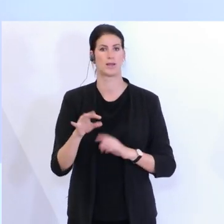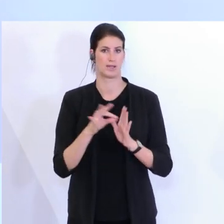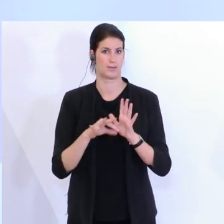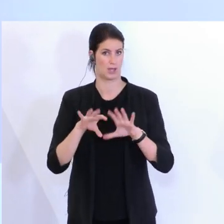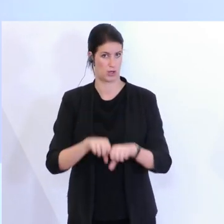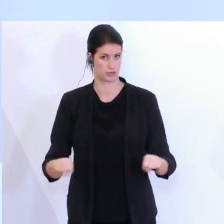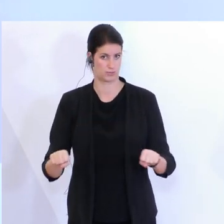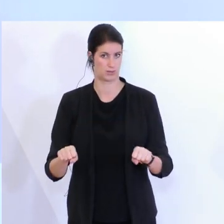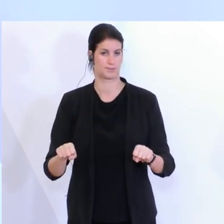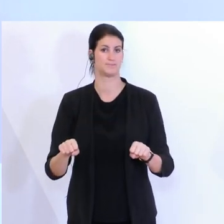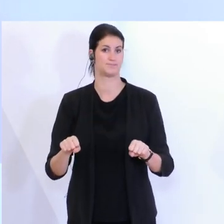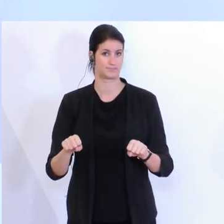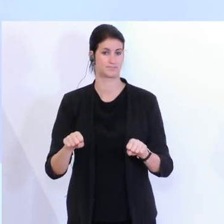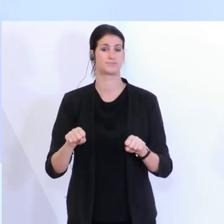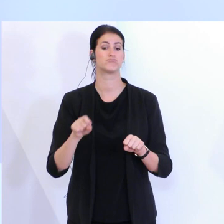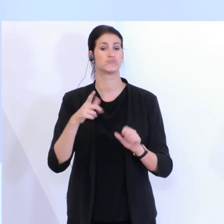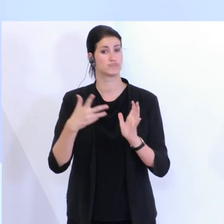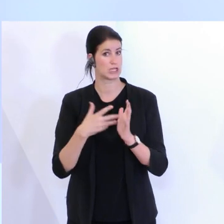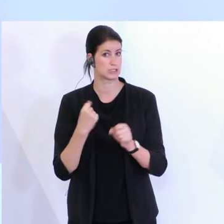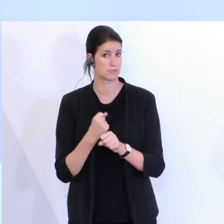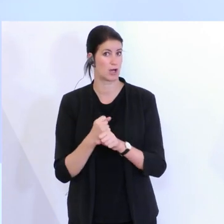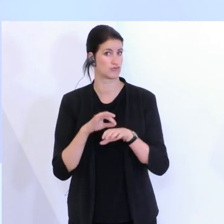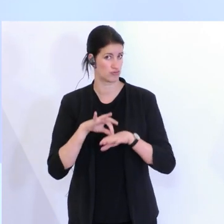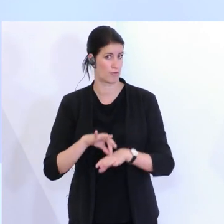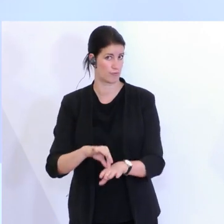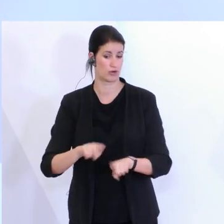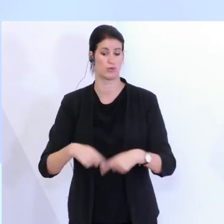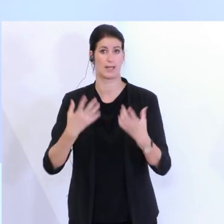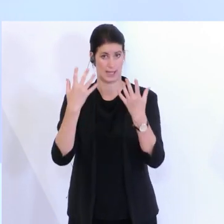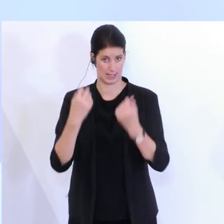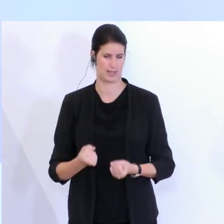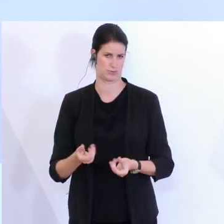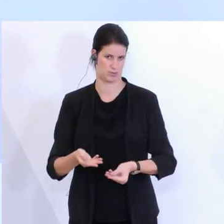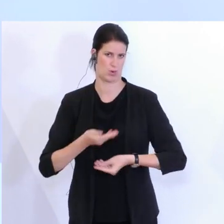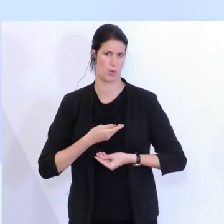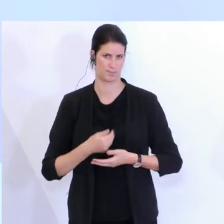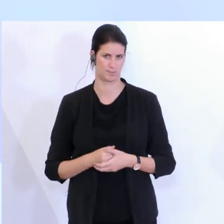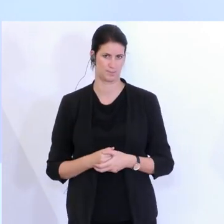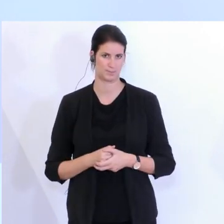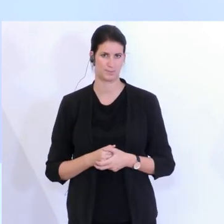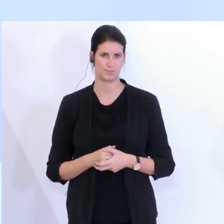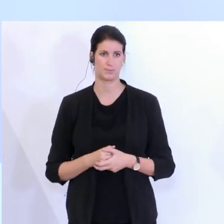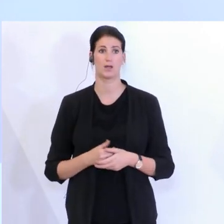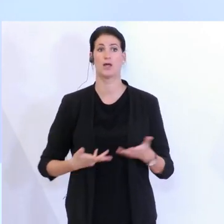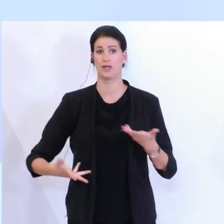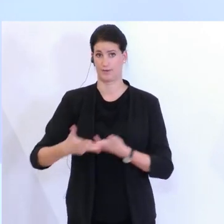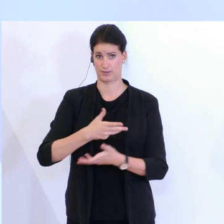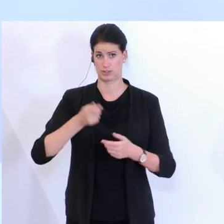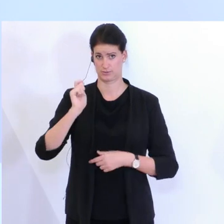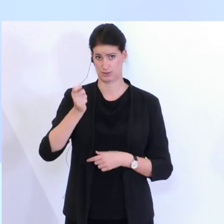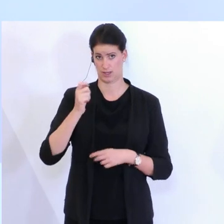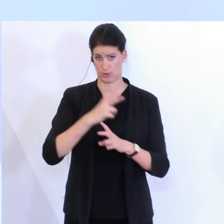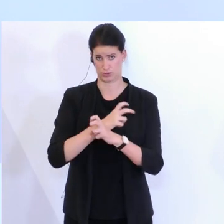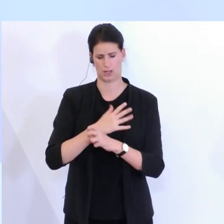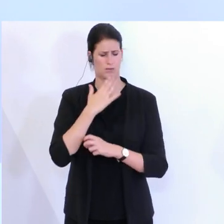durchführen und dann gibt es eben auch das Testergebnis. Gleichzeitig, und da darf ich mich vor allem eben auch bei der Wirtschaftskammer Österreich sehr